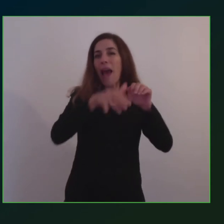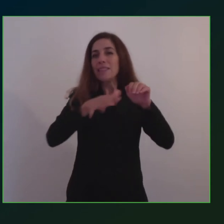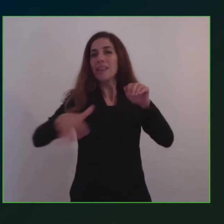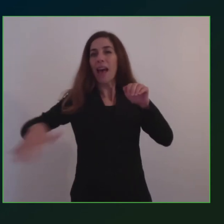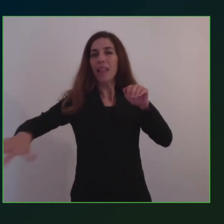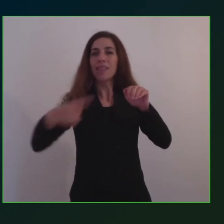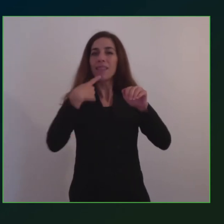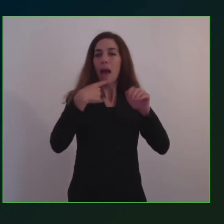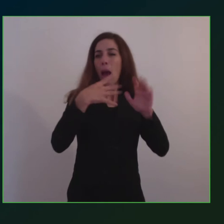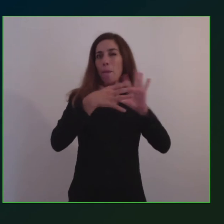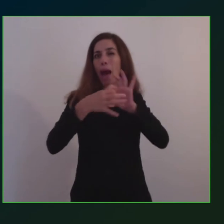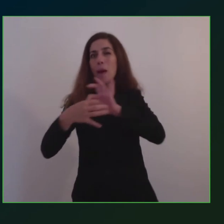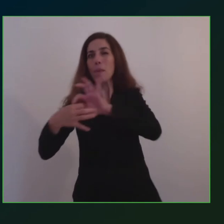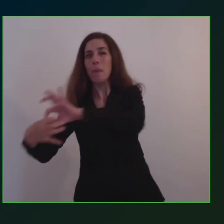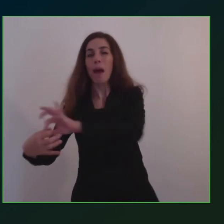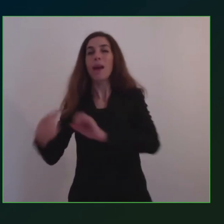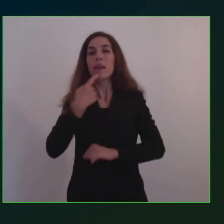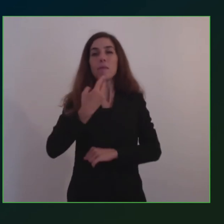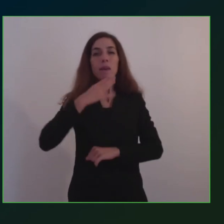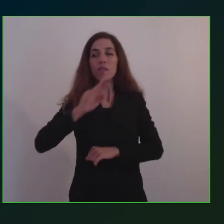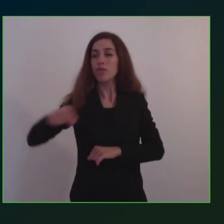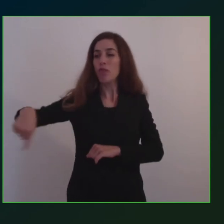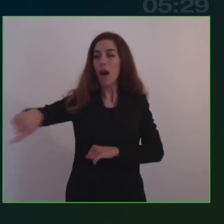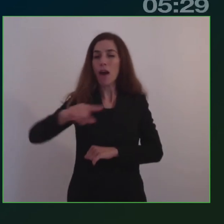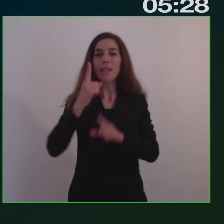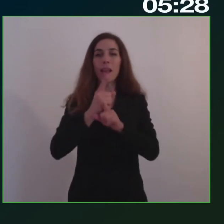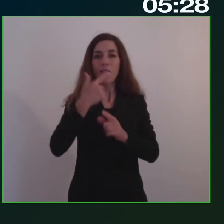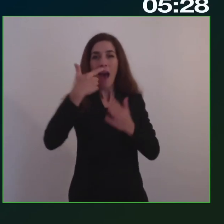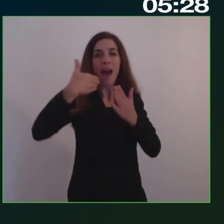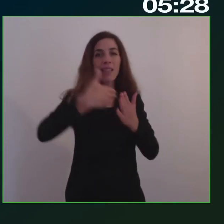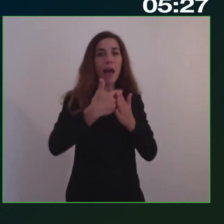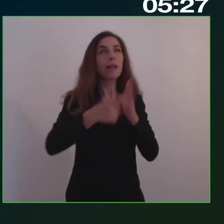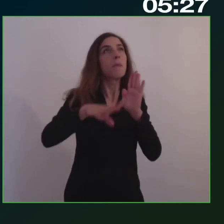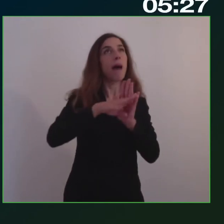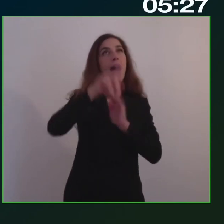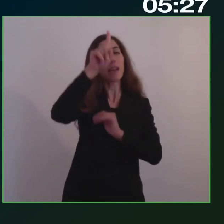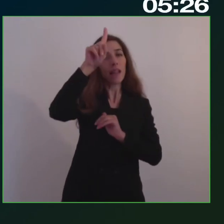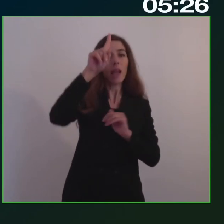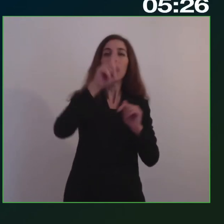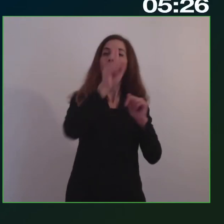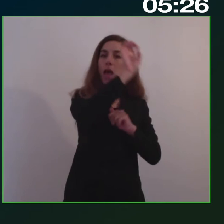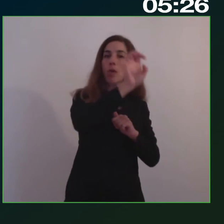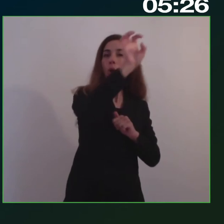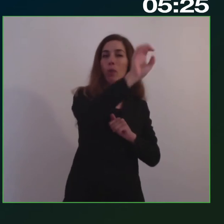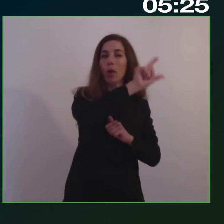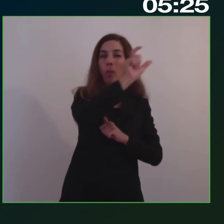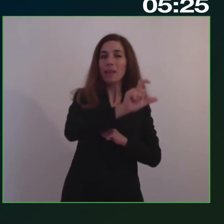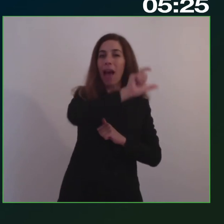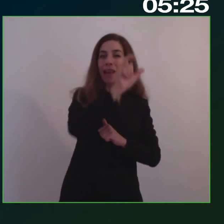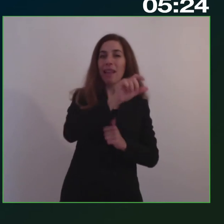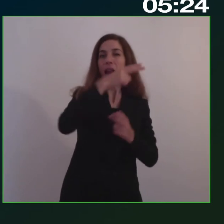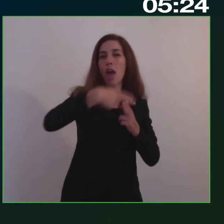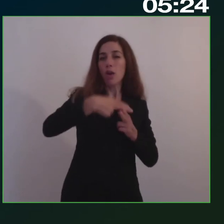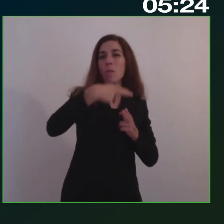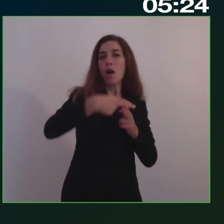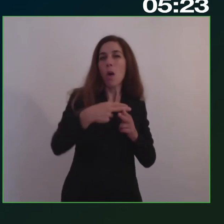costretti ad adeguare i loro bisogni a quello che l'offerta ha deciso. Adesso naturalmente io